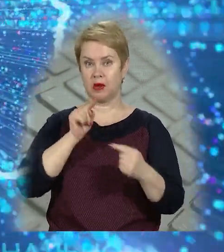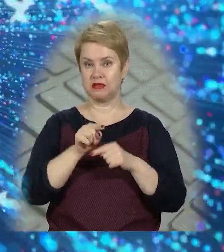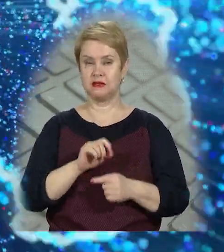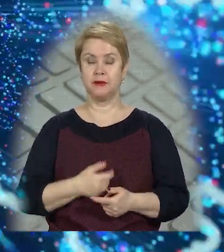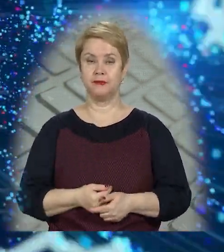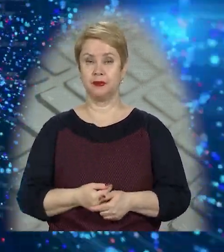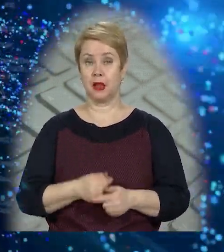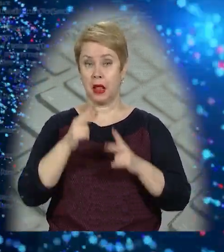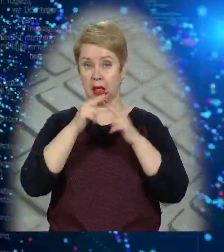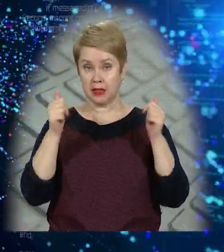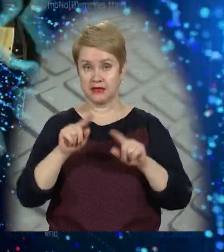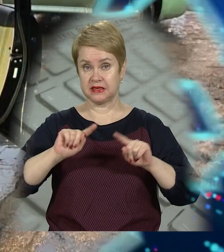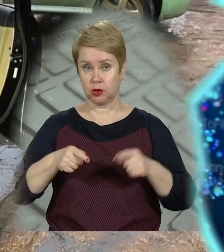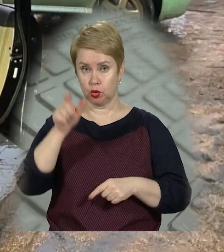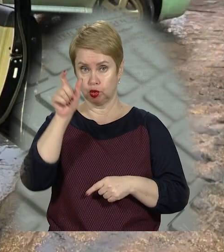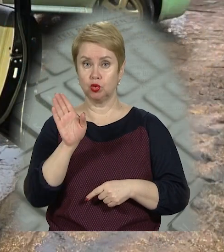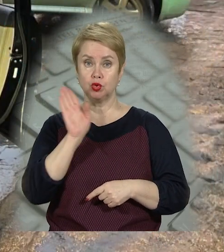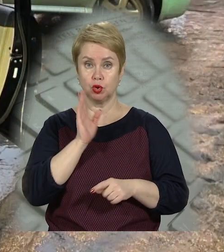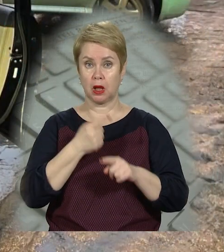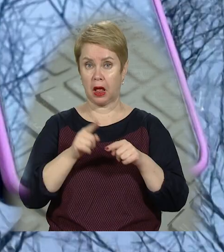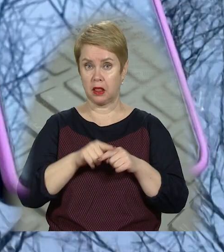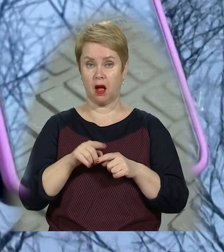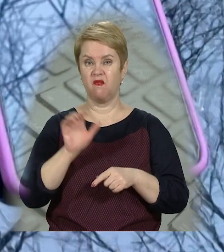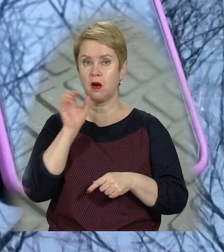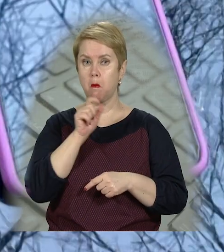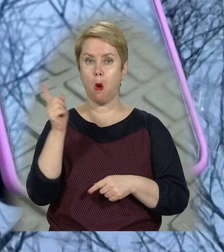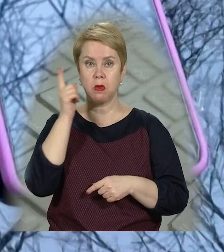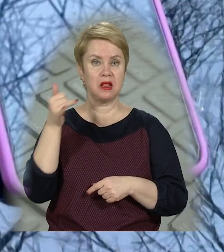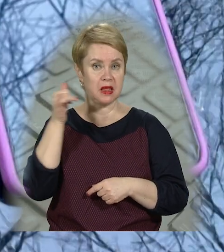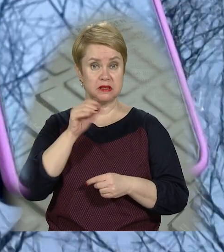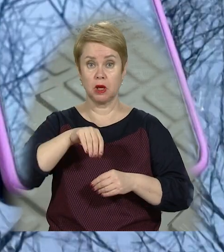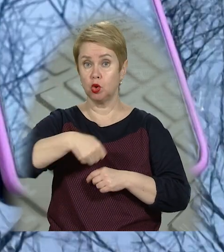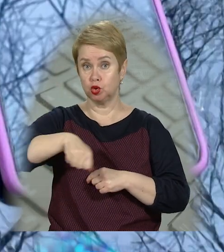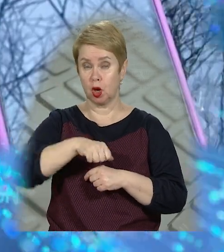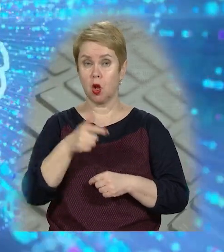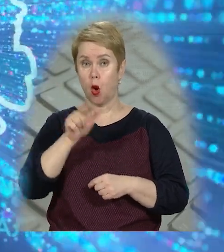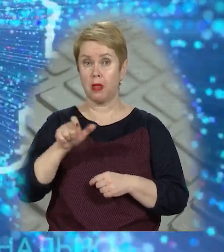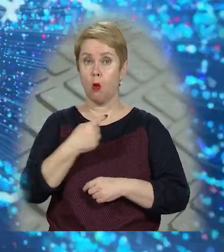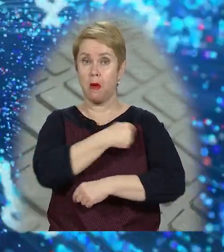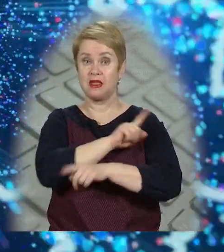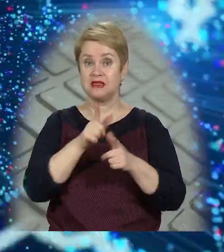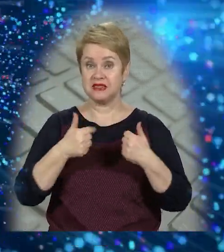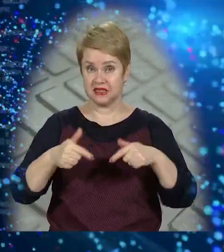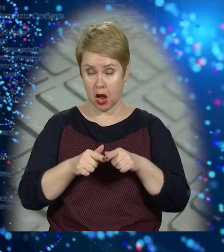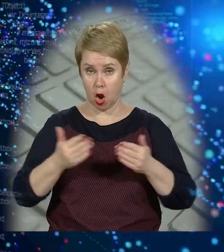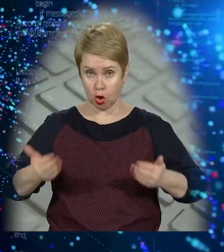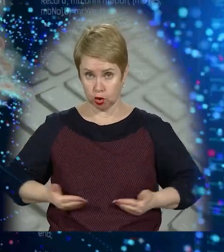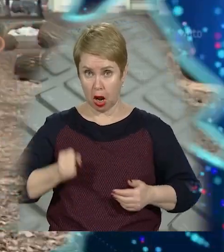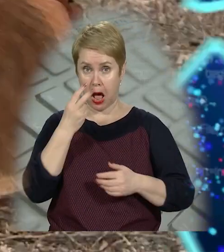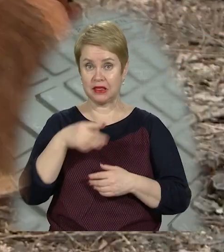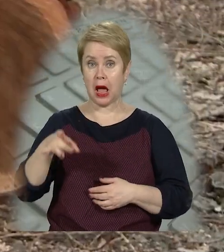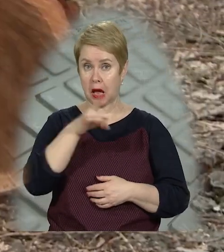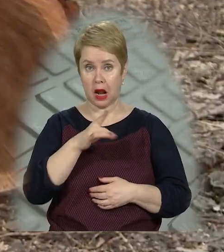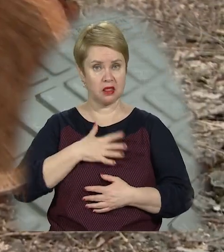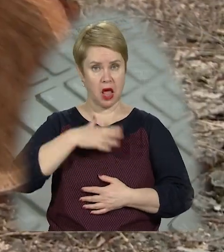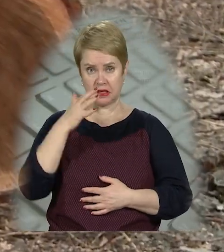опозиції. У Дніпрі затримали чоловіка та жінку, які викрадали мобільні телефони з кишень громадян у медзакладах. Жителі АНД